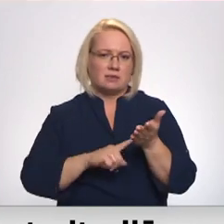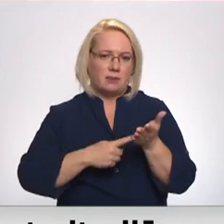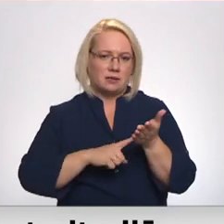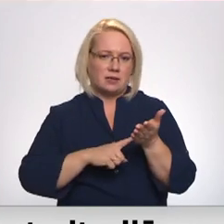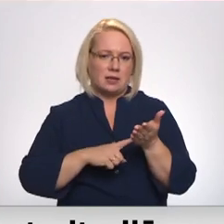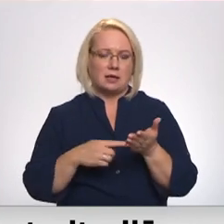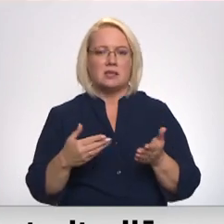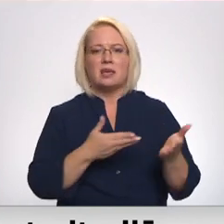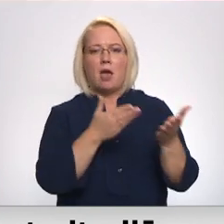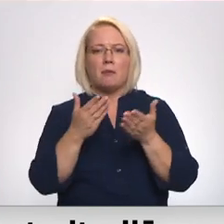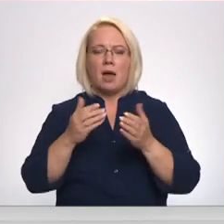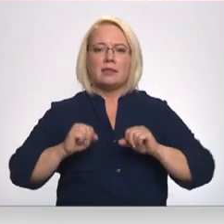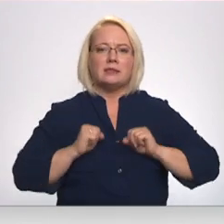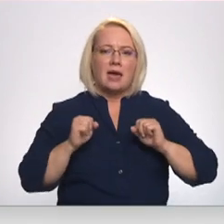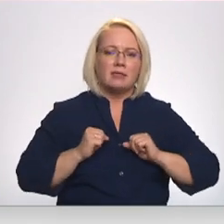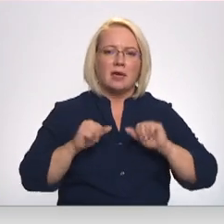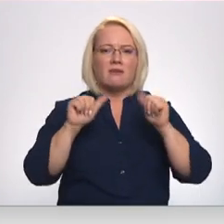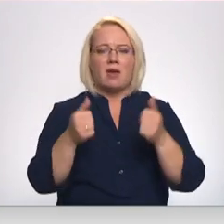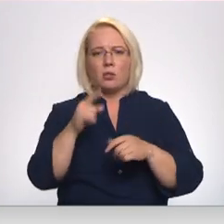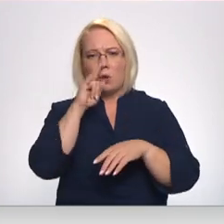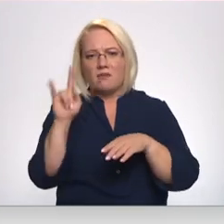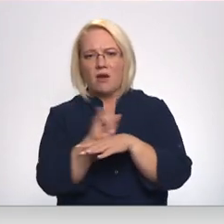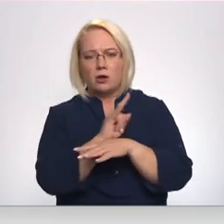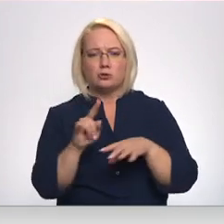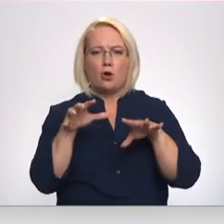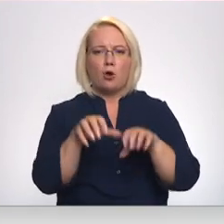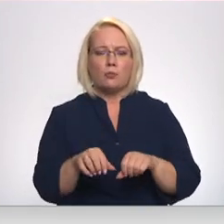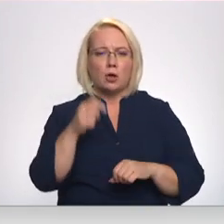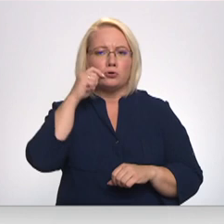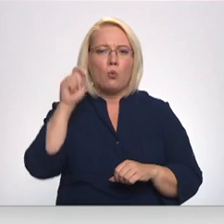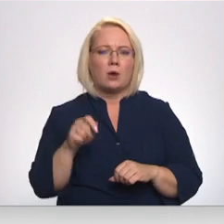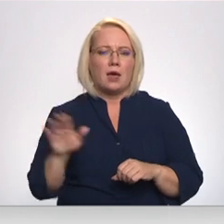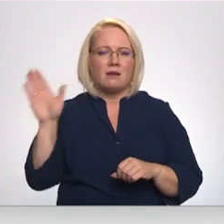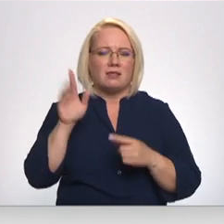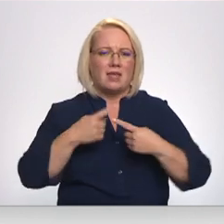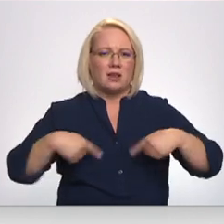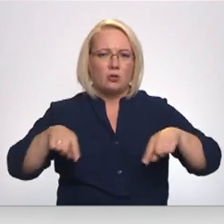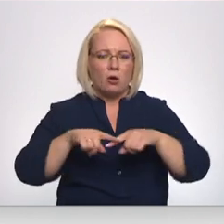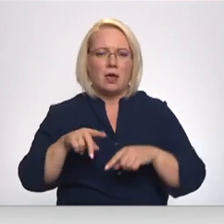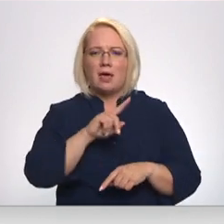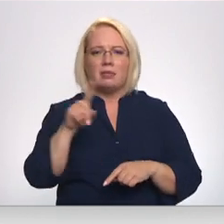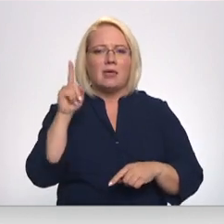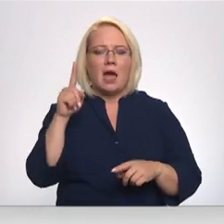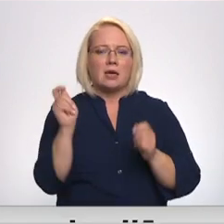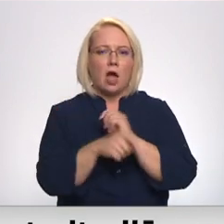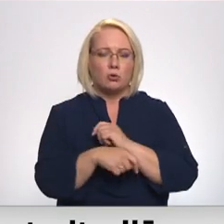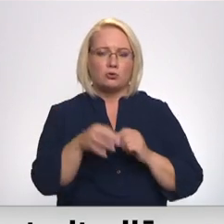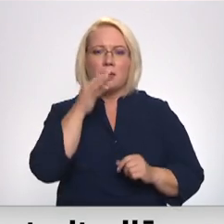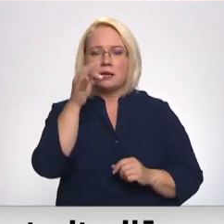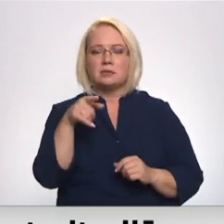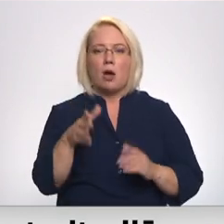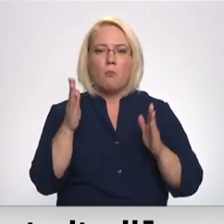Jebkāda centieni veidošos farsus okupētajās Ukrainas teritorijās ne tikai jānosot, bet jāsaka arī, ka tam būs